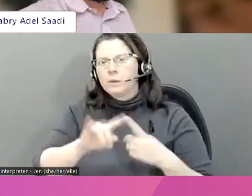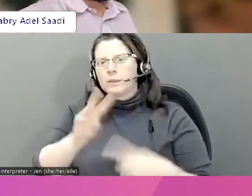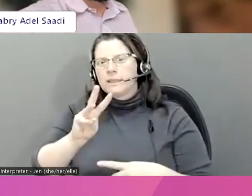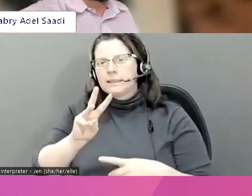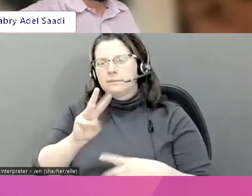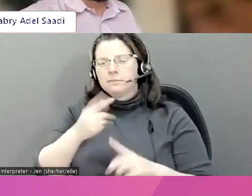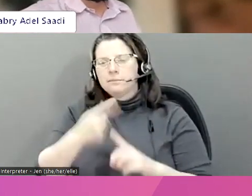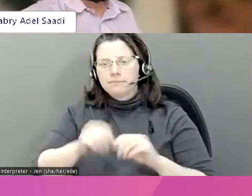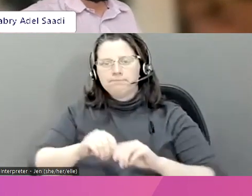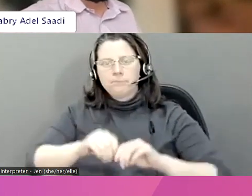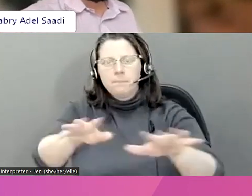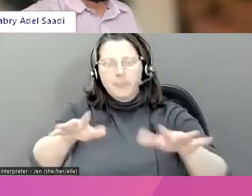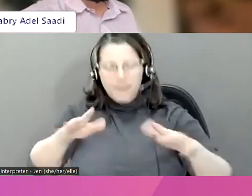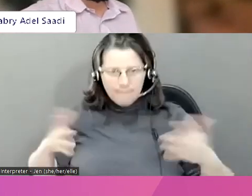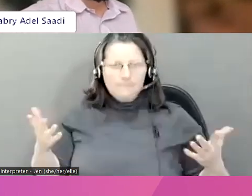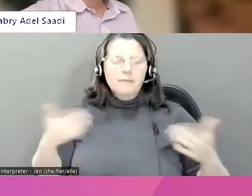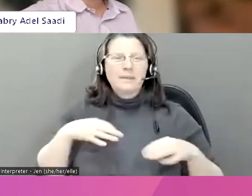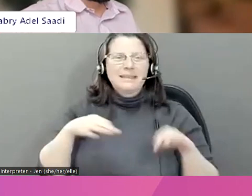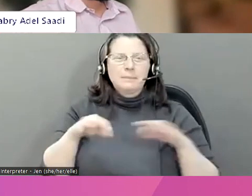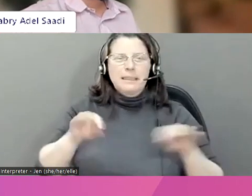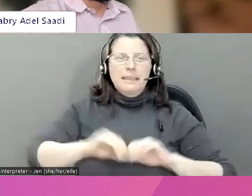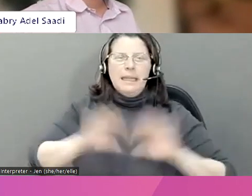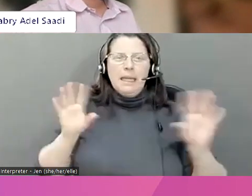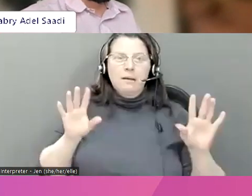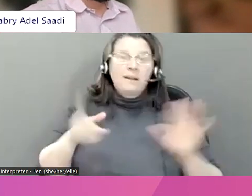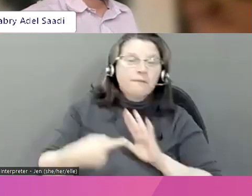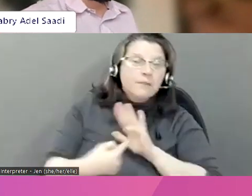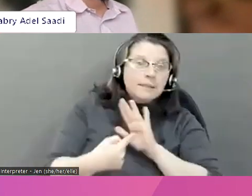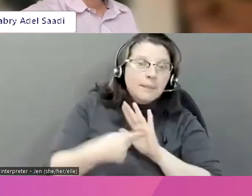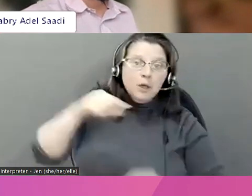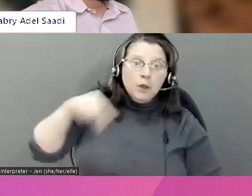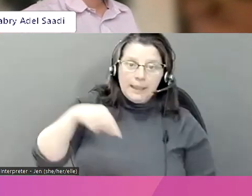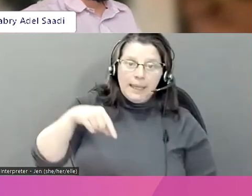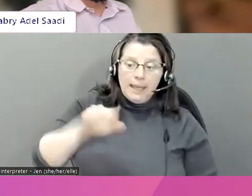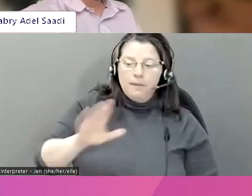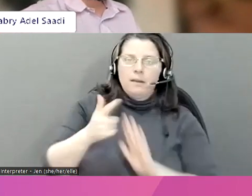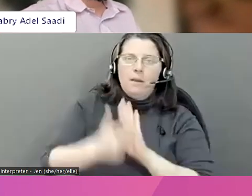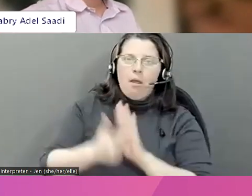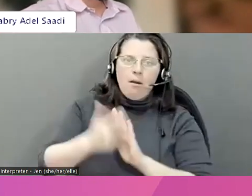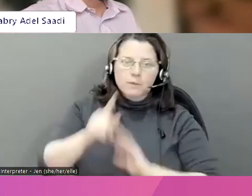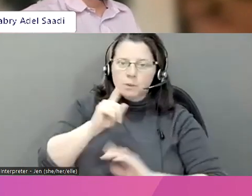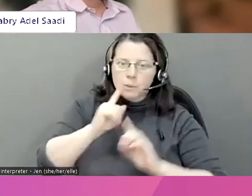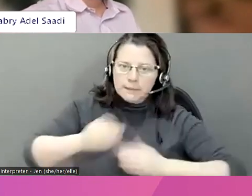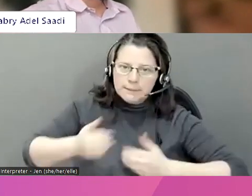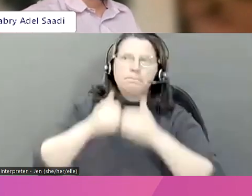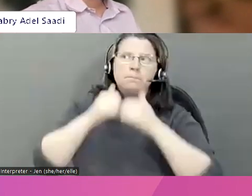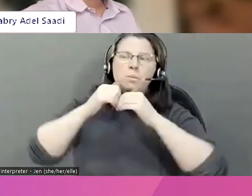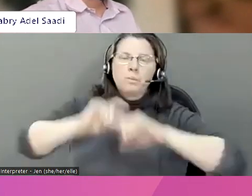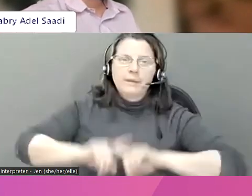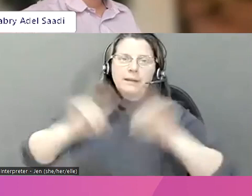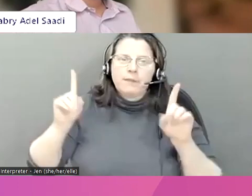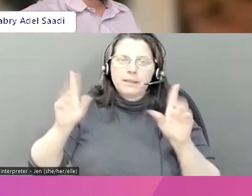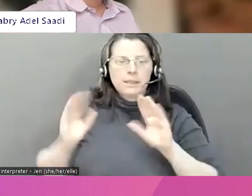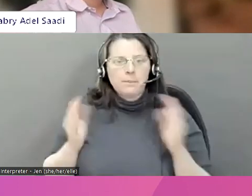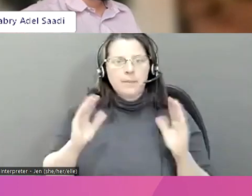Et donc, nous allons avoir un modèle qui va expliquer les différences entre les provinces, surtout pour le Québec, car